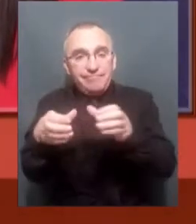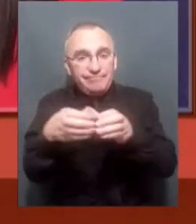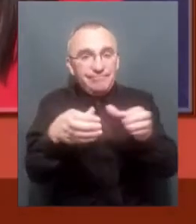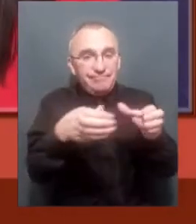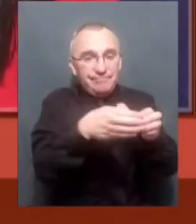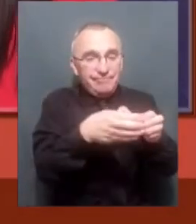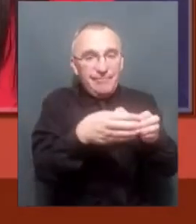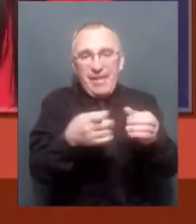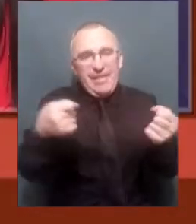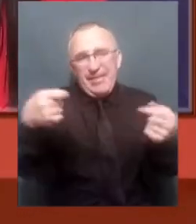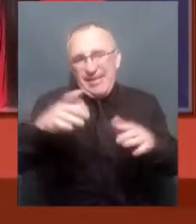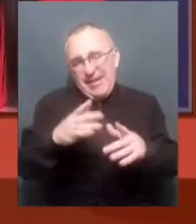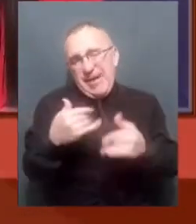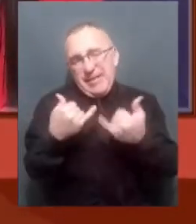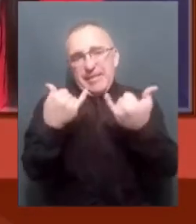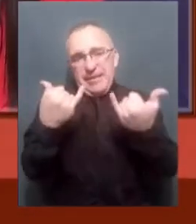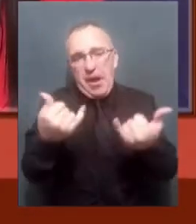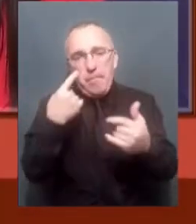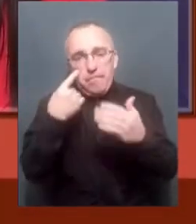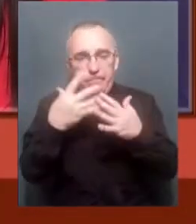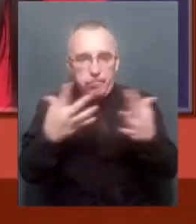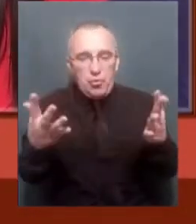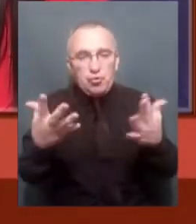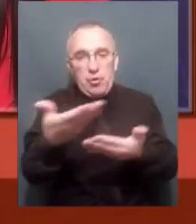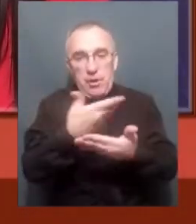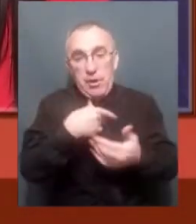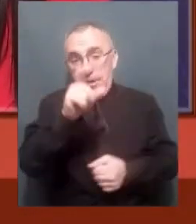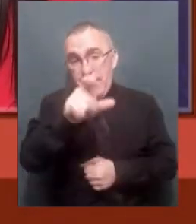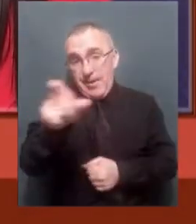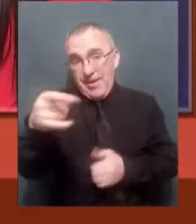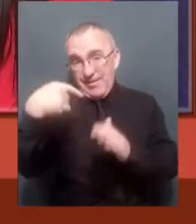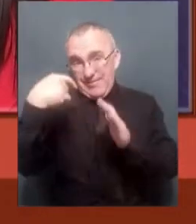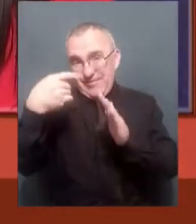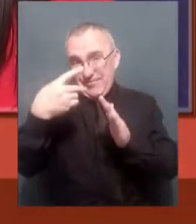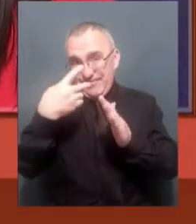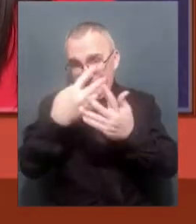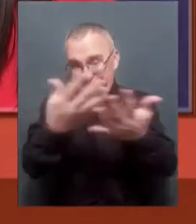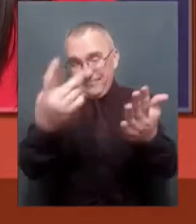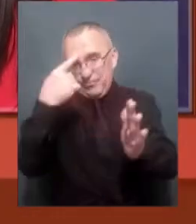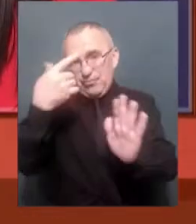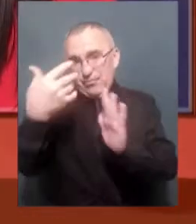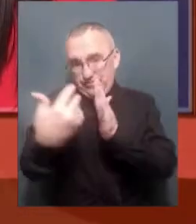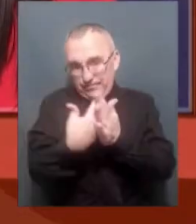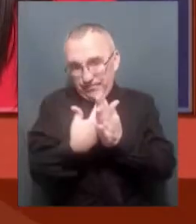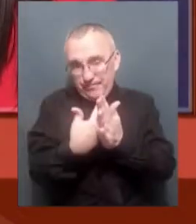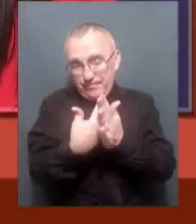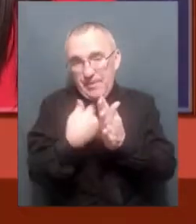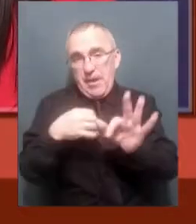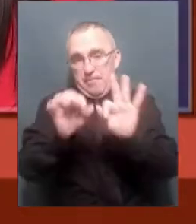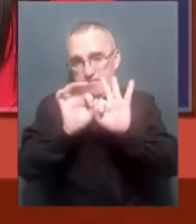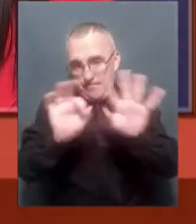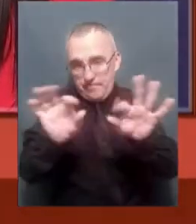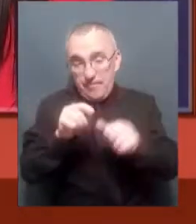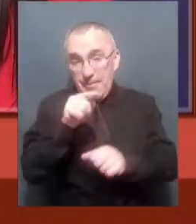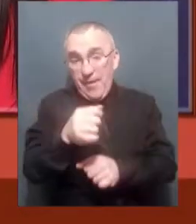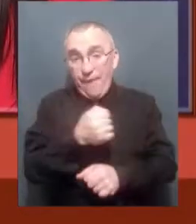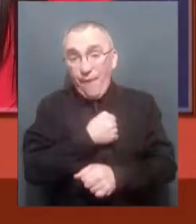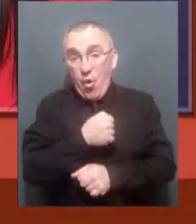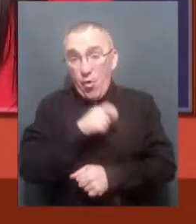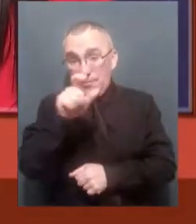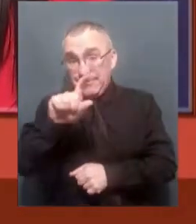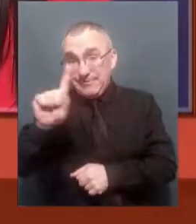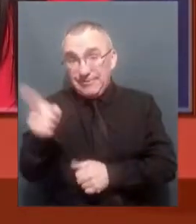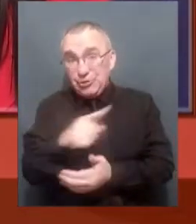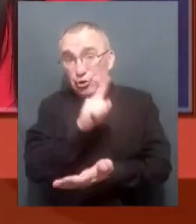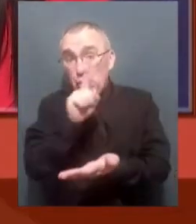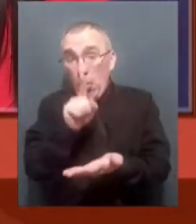не визначено, але для більш, щоб наші глядачі розуміли, я буду пояснювати. Перше, це ті військовозобов'язані, які